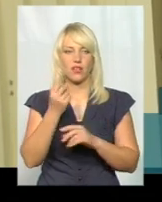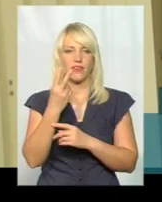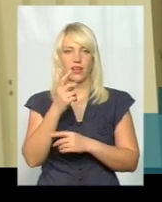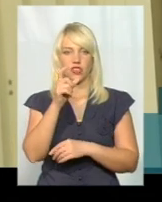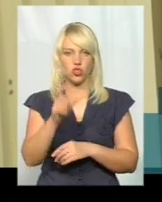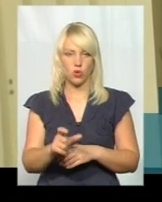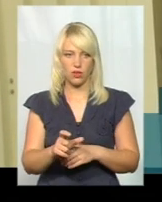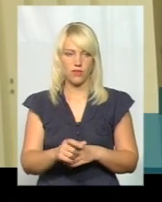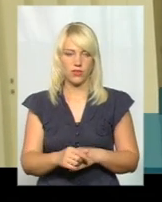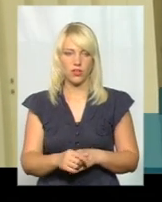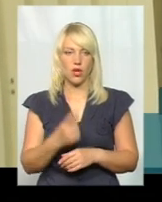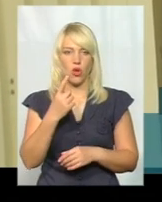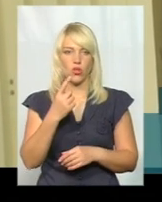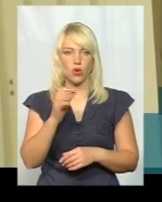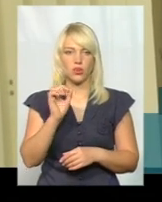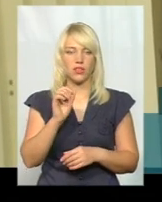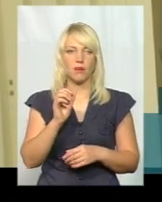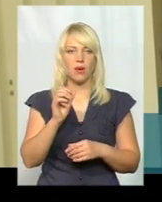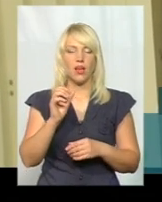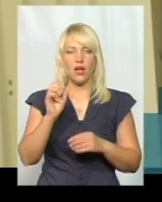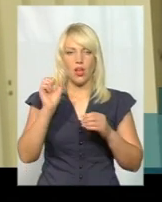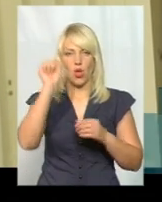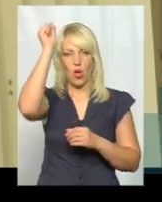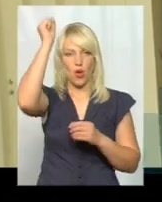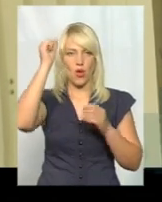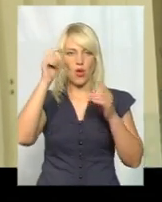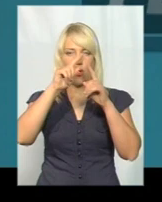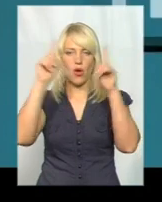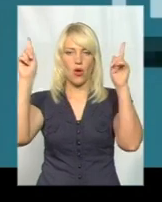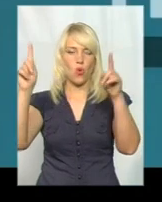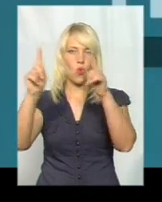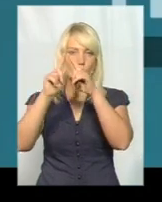з одним люком, де дихати нема чим, це взагалі капець.